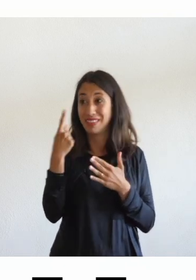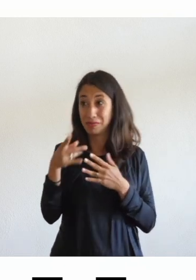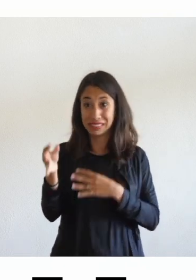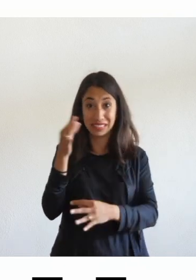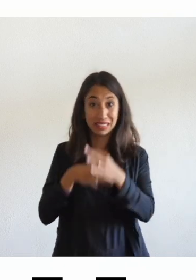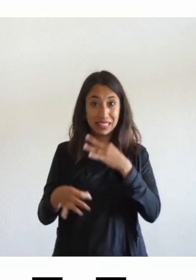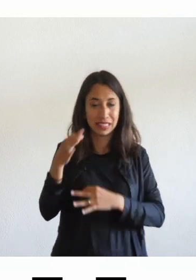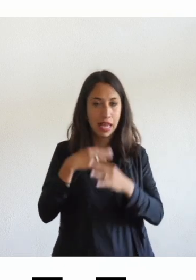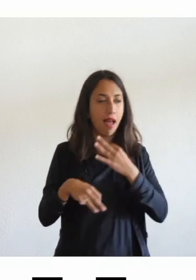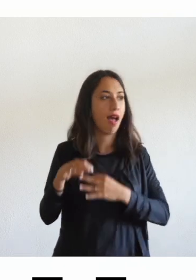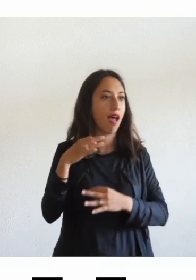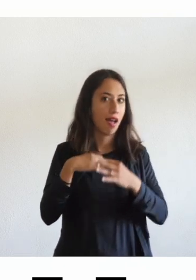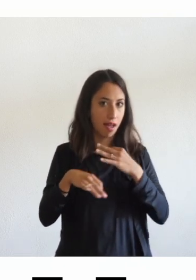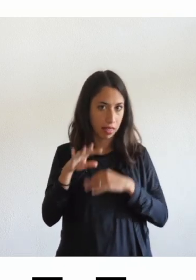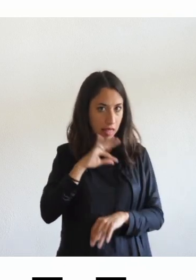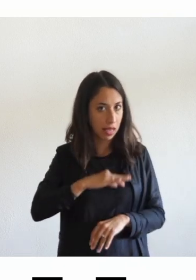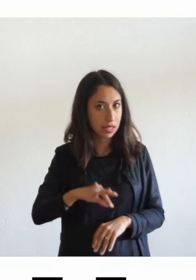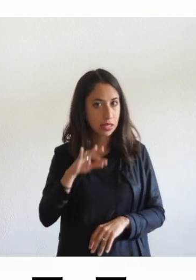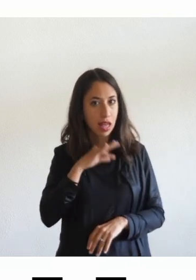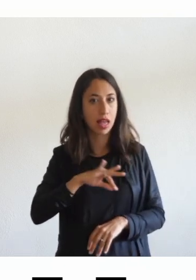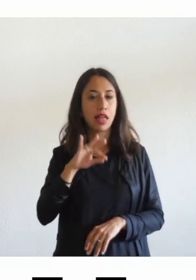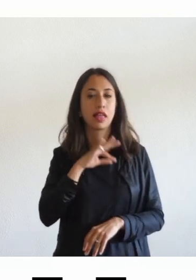molto interessante